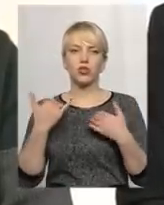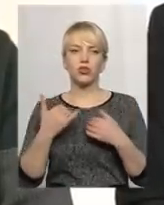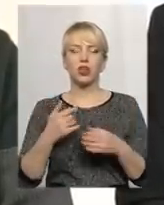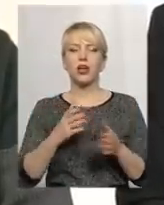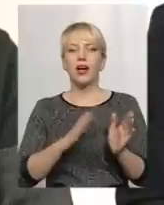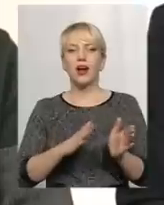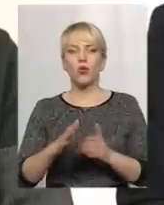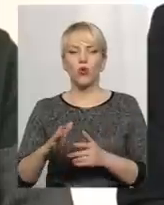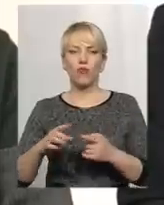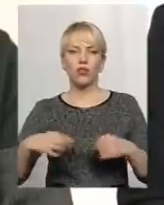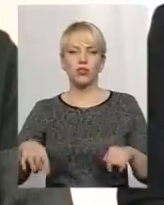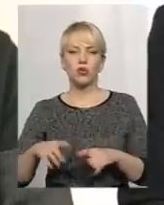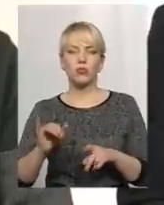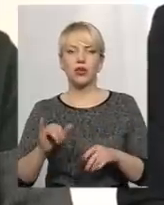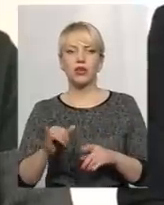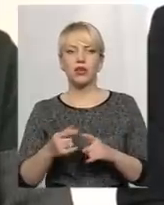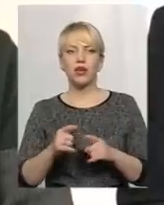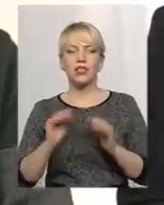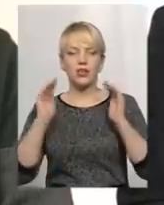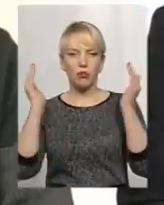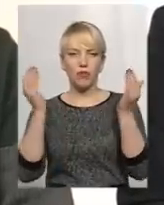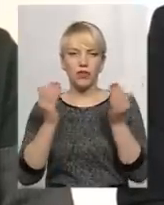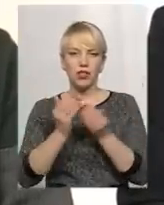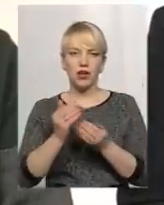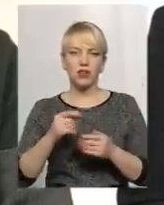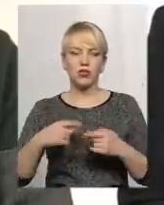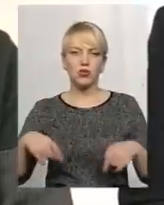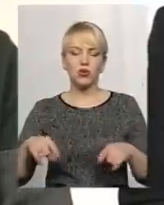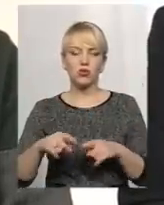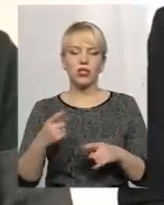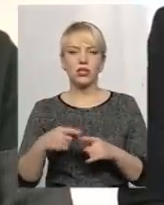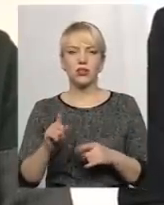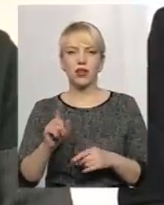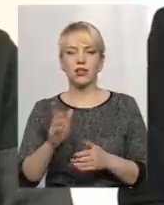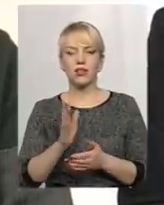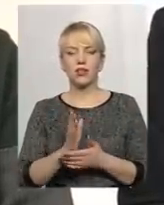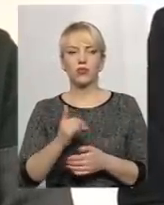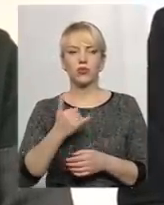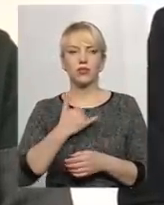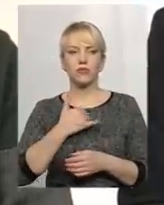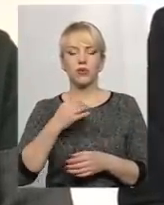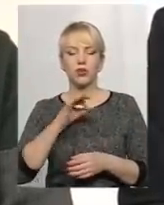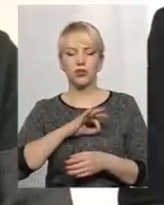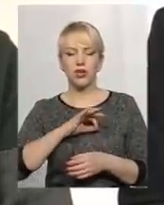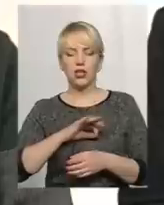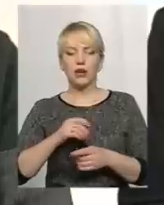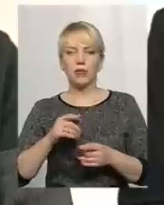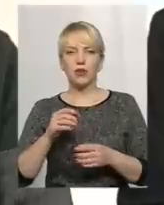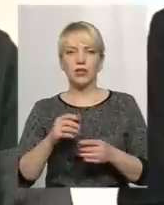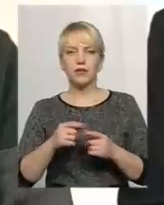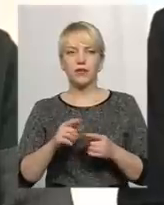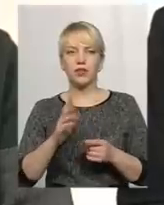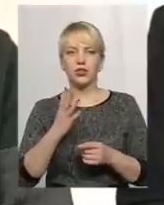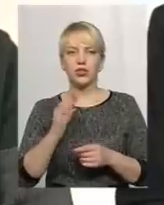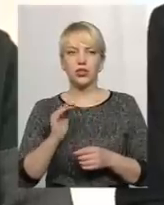зона. І в тому числі вилучені земель наших, які є в постійному користуванні Національного природного парку, є 4536